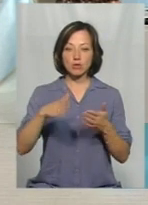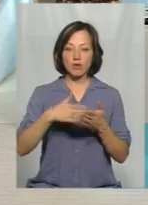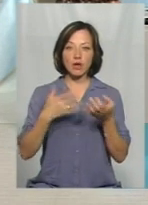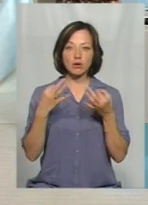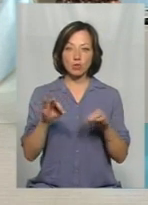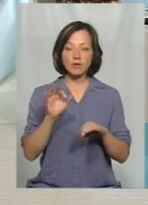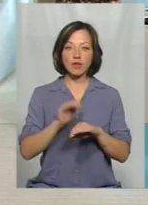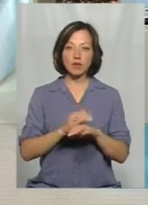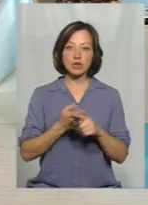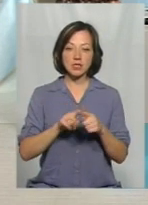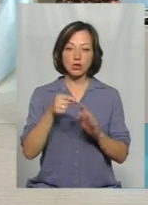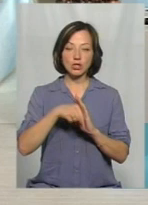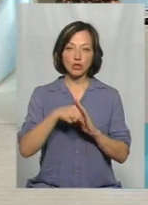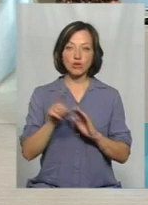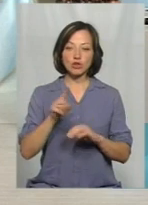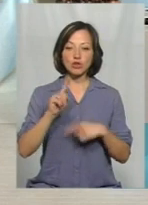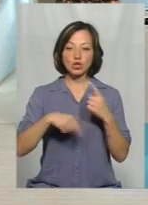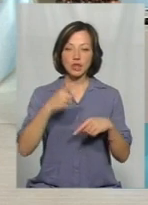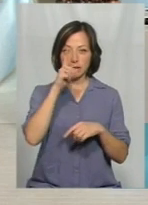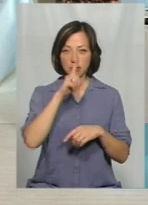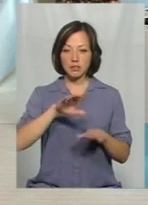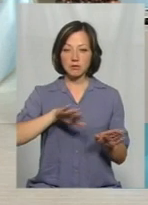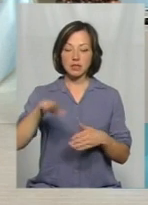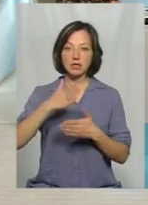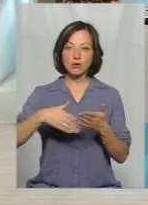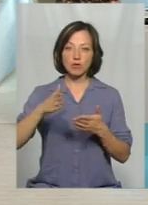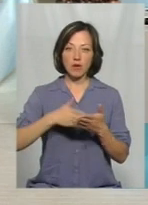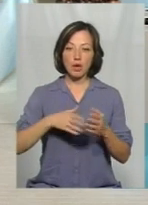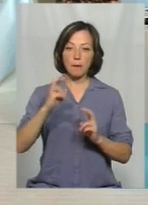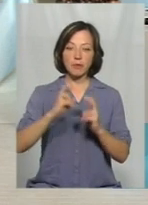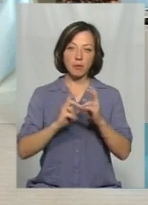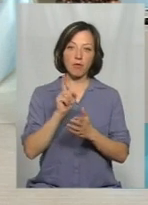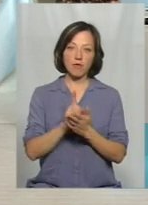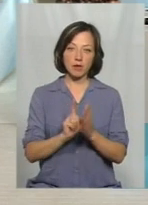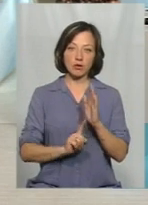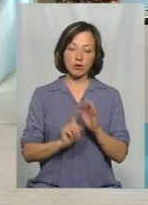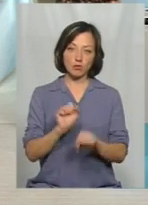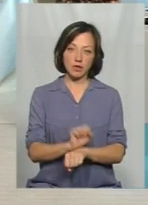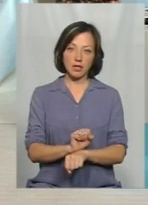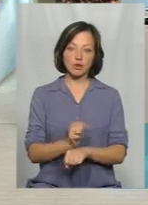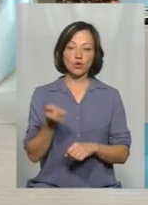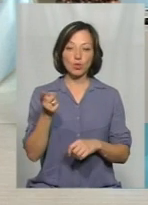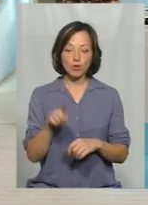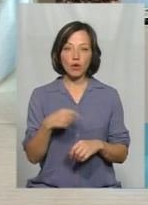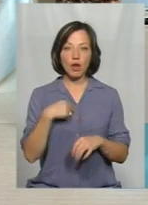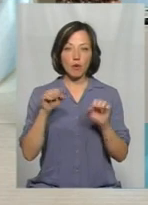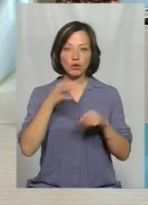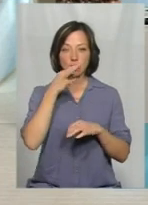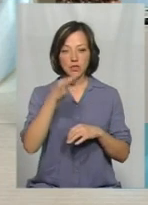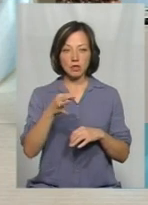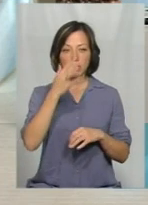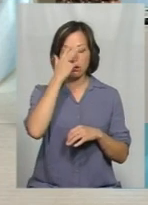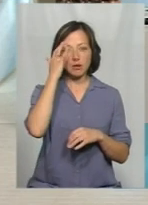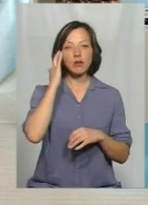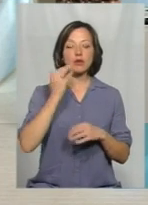дозволу, фактично це буде означати, що через місяць після скасування підприємство повинно зупинитися. Тому я можу сказати, що ми